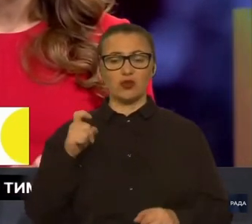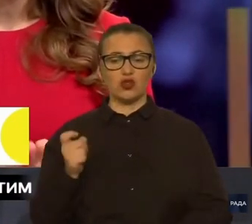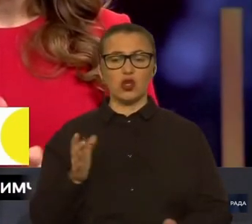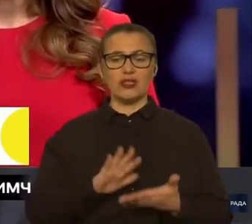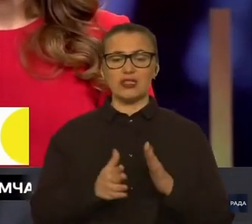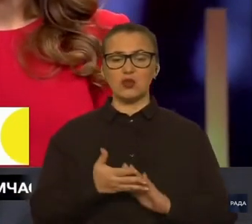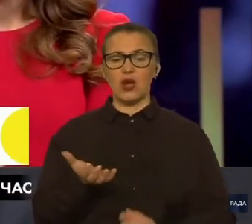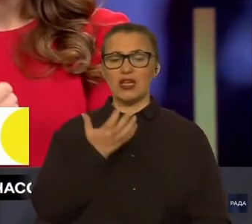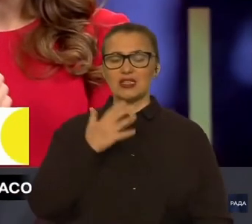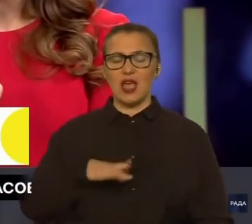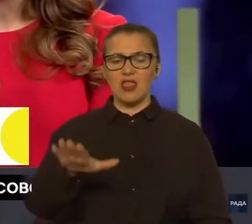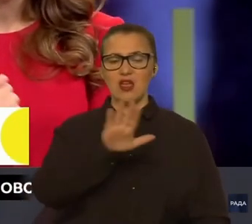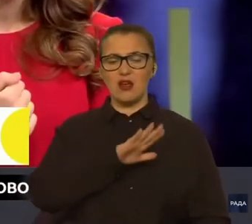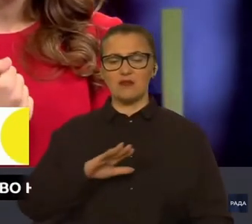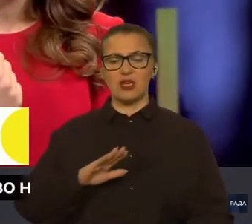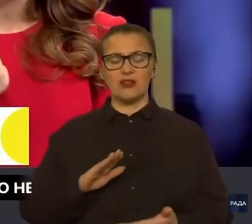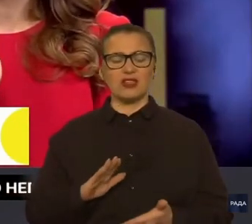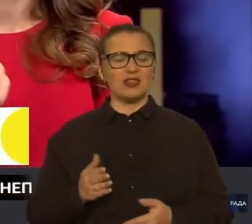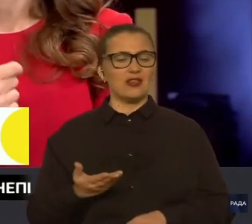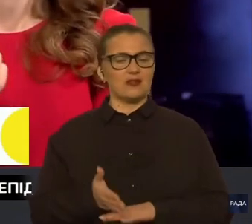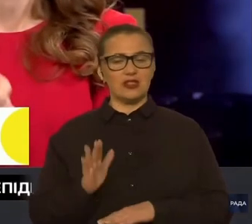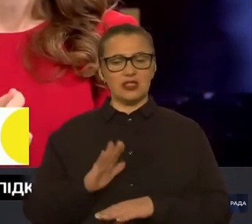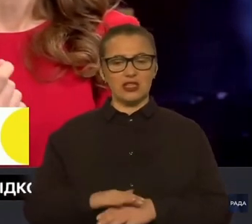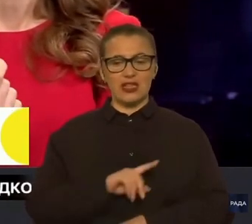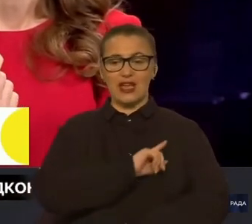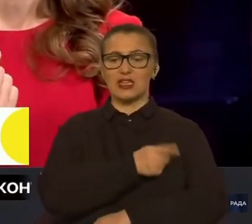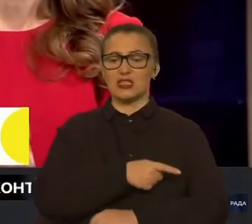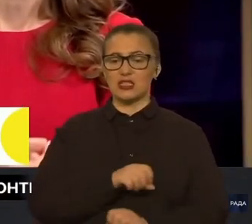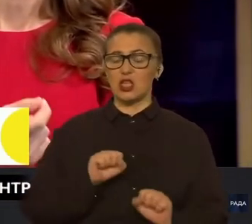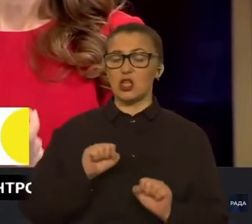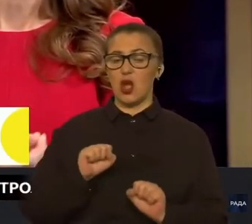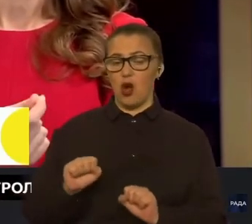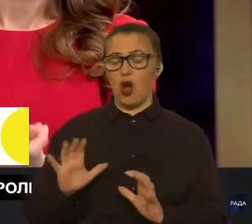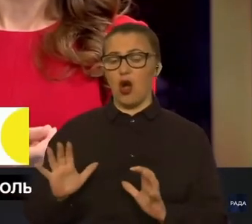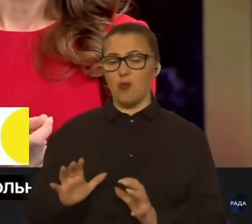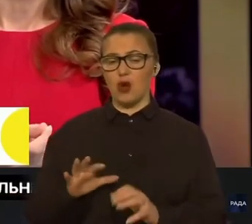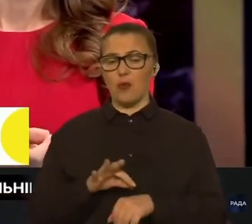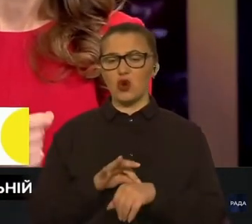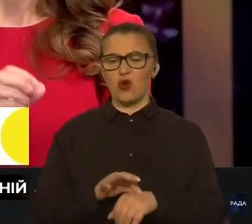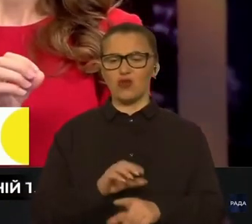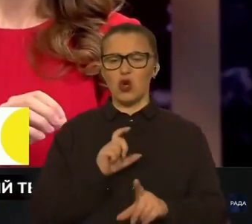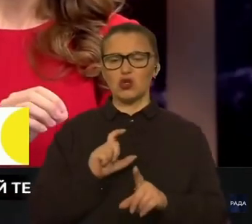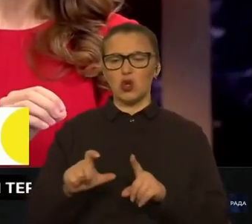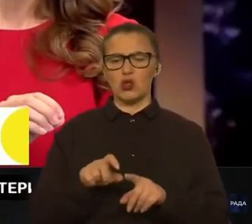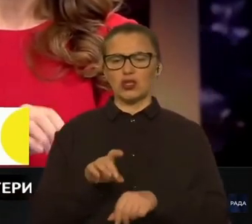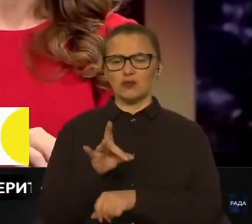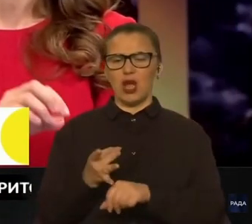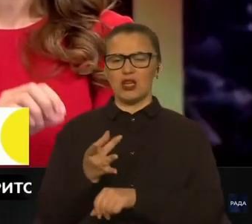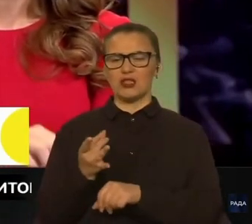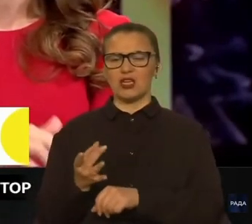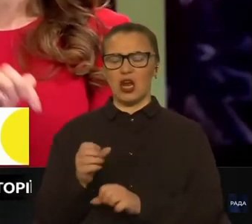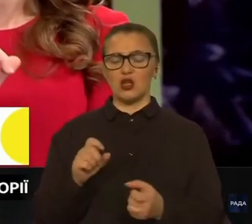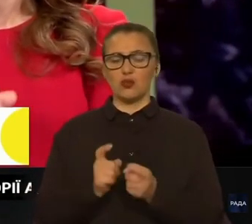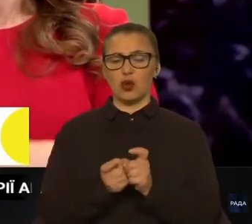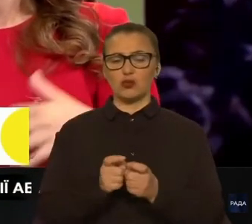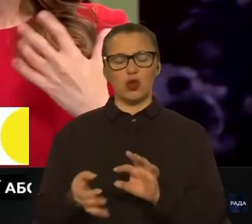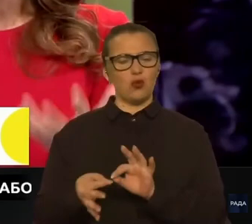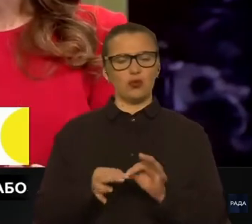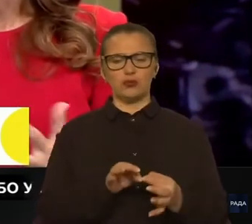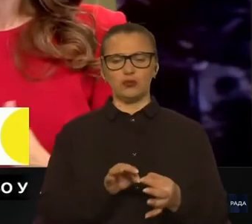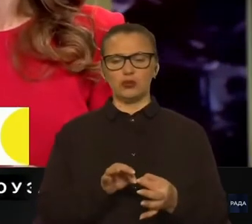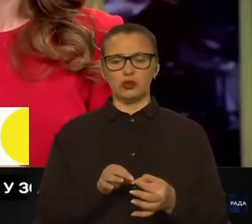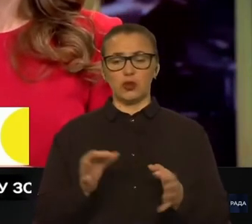складна і сили охорони і оборони проводять контрбатарейну боротьбу. Розкажіть, будь ласка, докладніше,